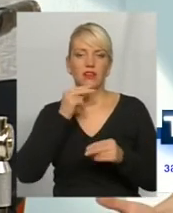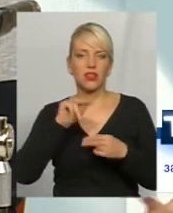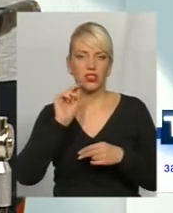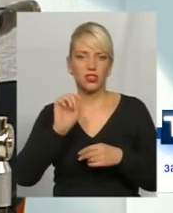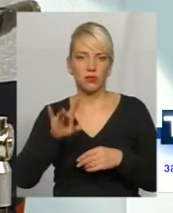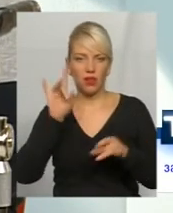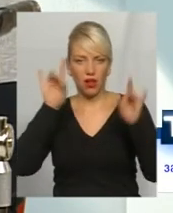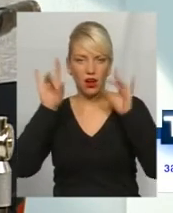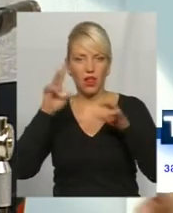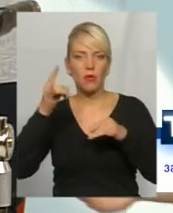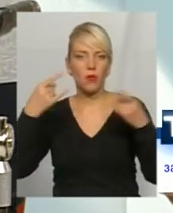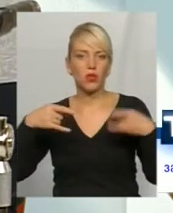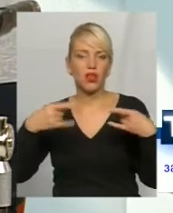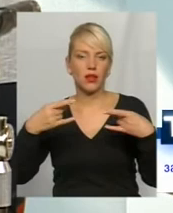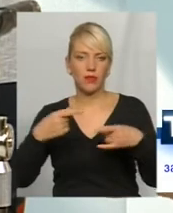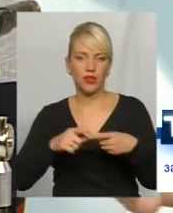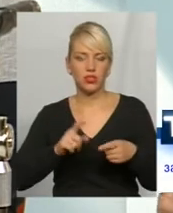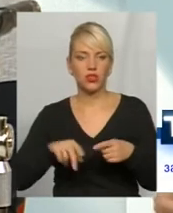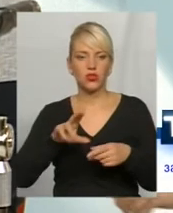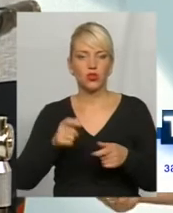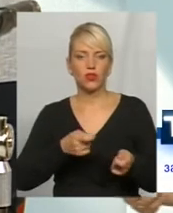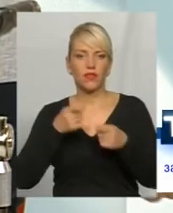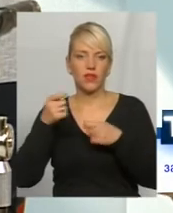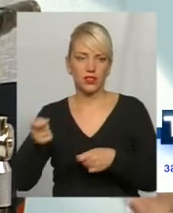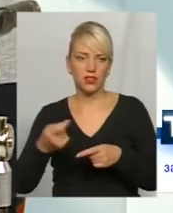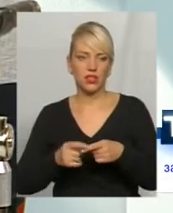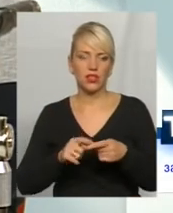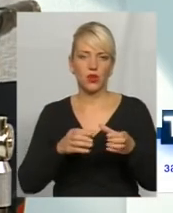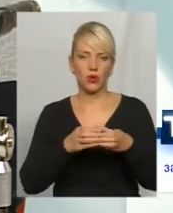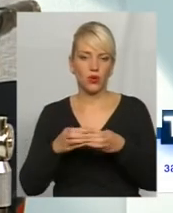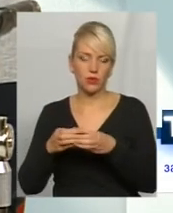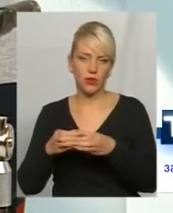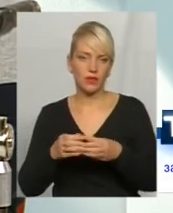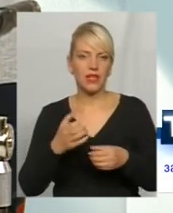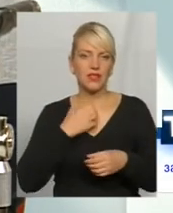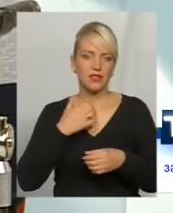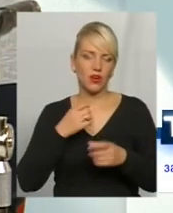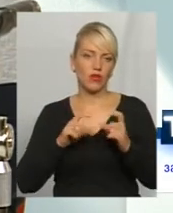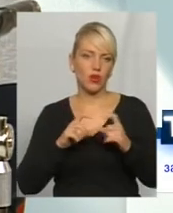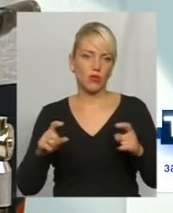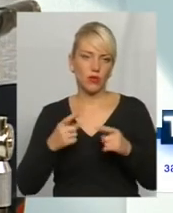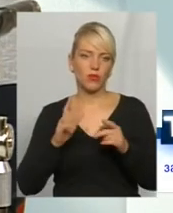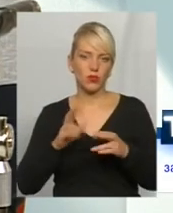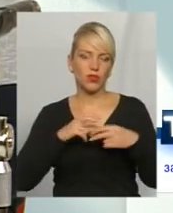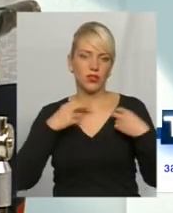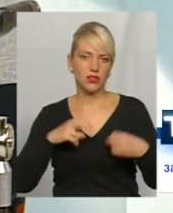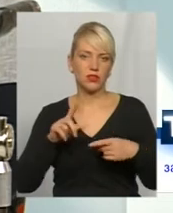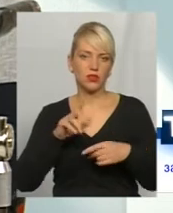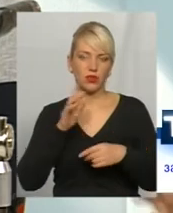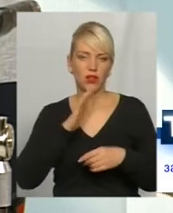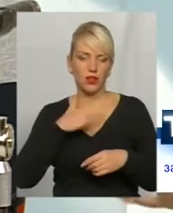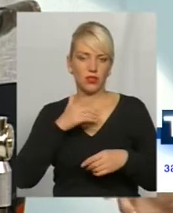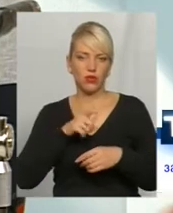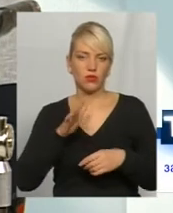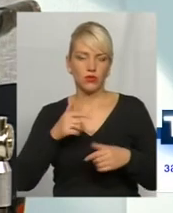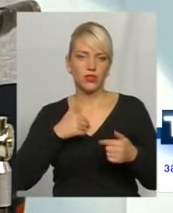телебаченню. А стосовно таких виїзних, я не знаю, мобільних груп страхових компаній, боюся, що буде ризик, що наші люди будуть страждати від